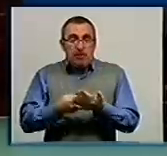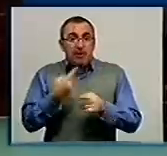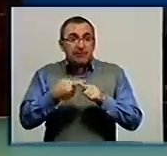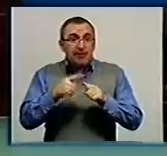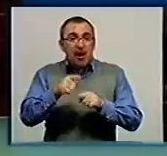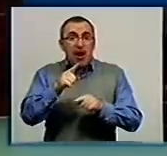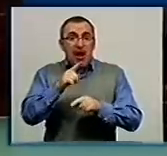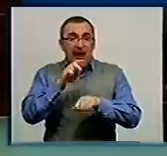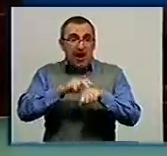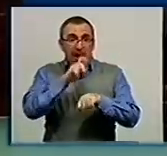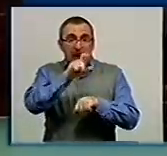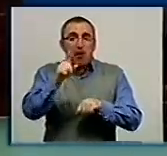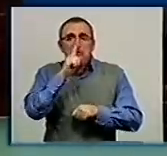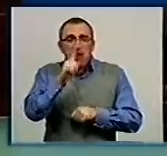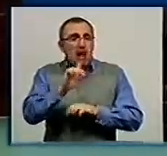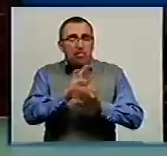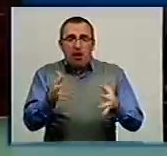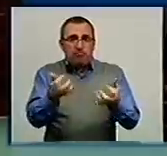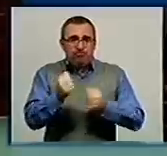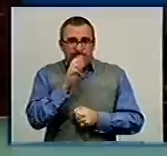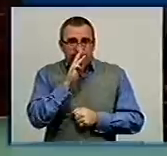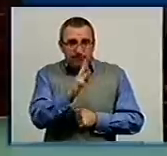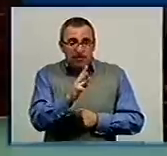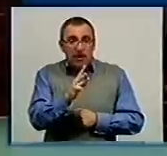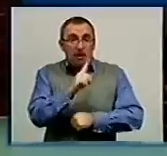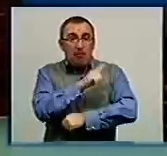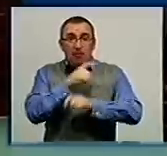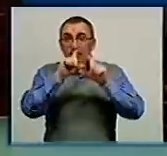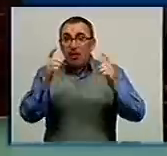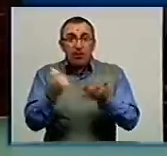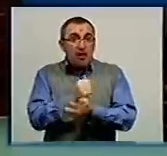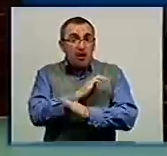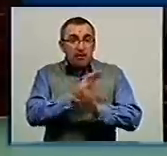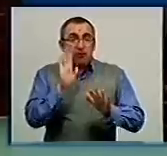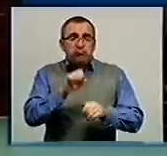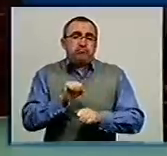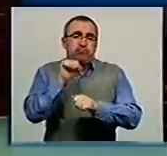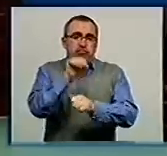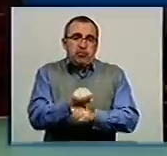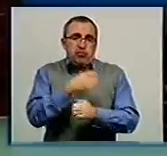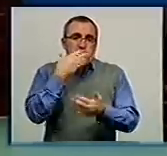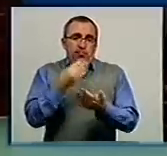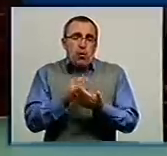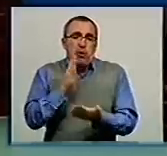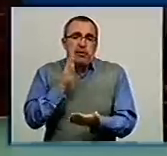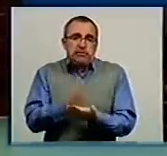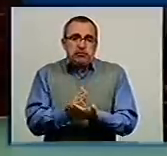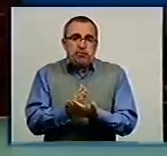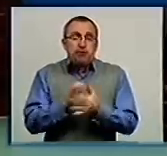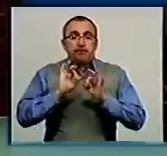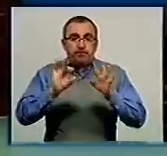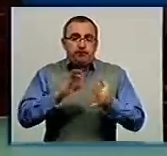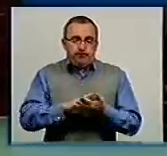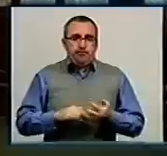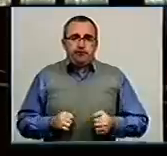лікарі вже місяць не отримують зарплатні. Якщо грошей на утримання медсанчастини не знайдуть, вона може припинити своє існування. Подробиці в сюжеті Миколи